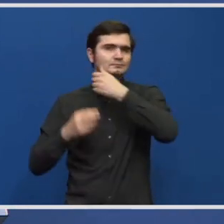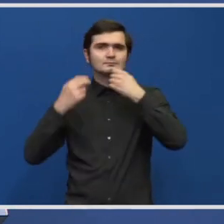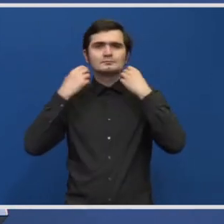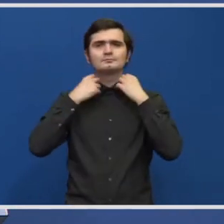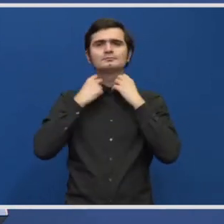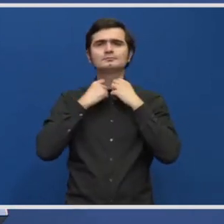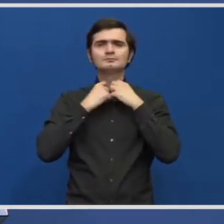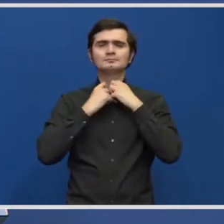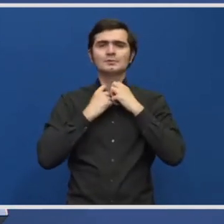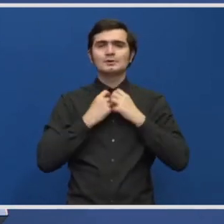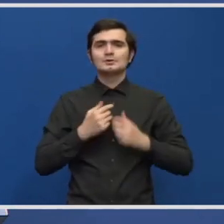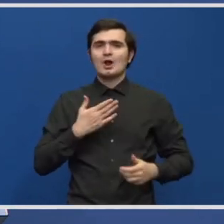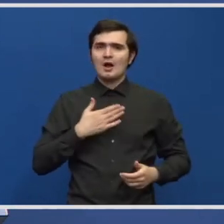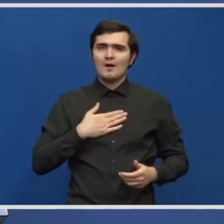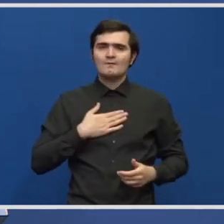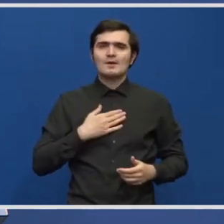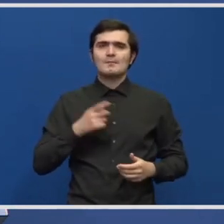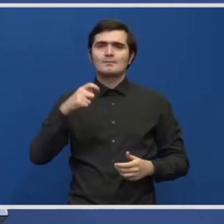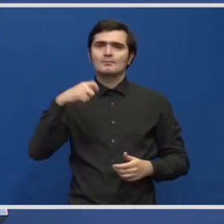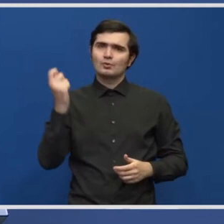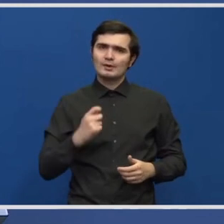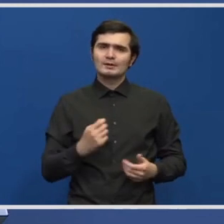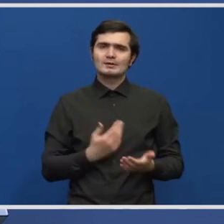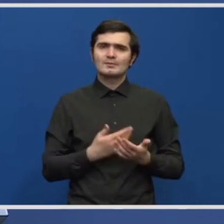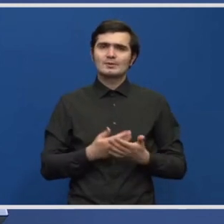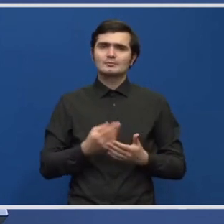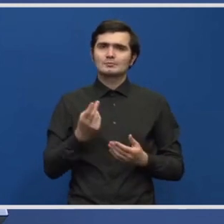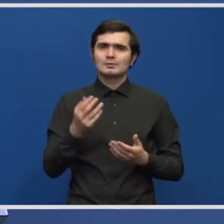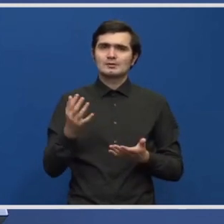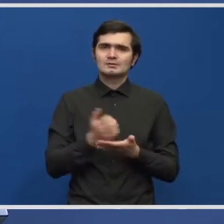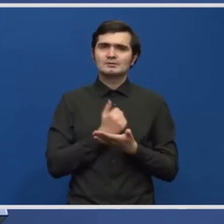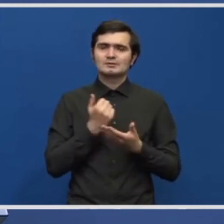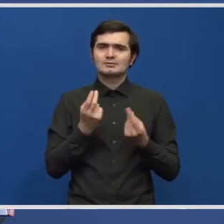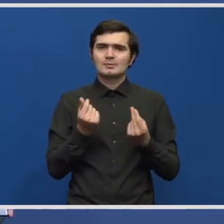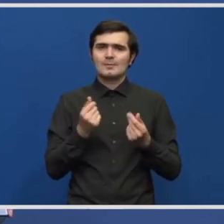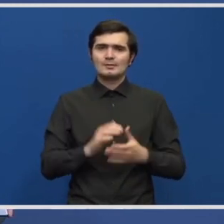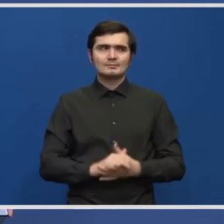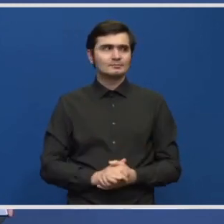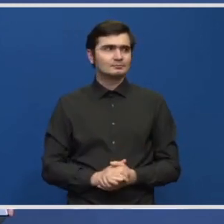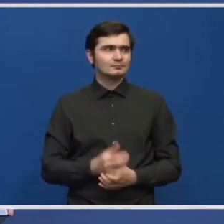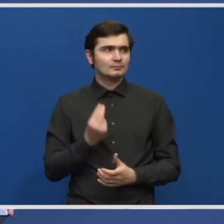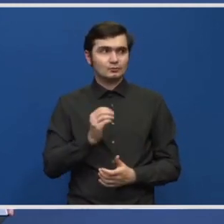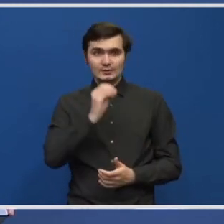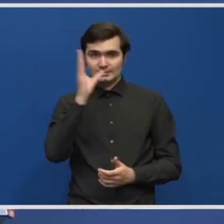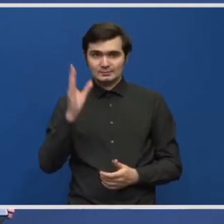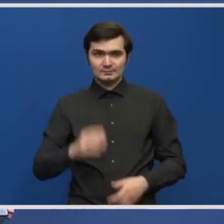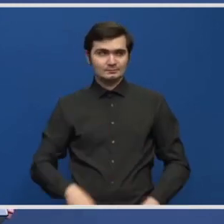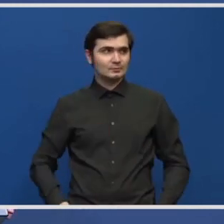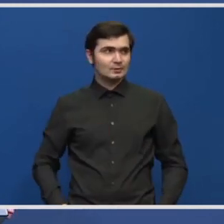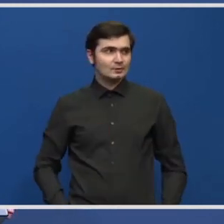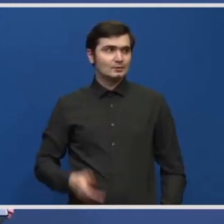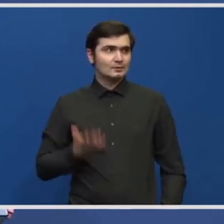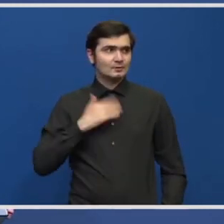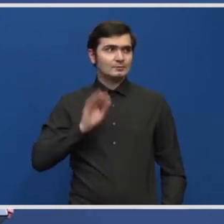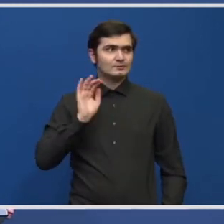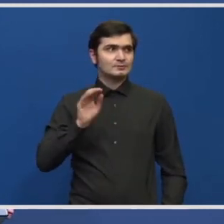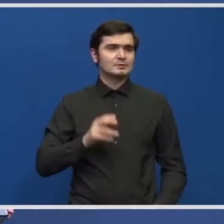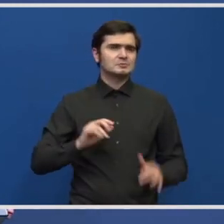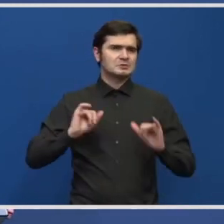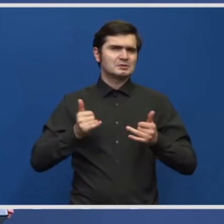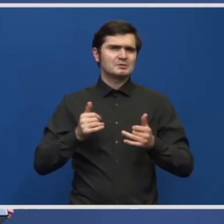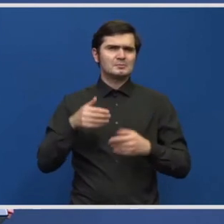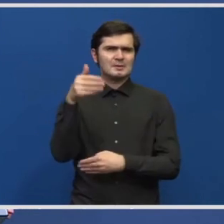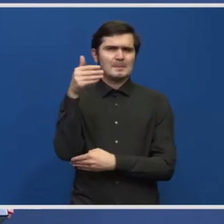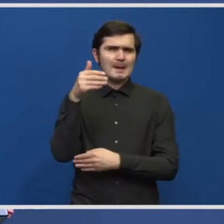și să avem proiectele care să tragă acești bani. Bună ziua, Alexandru Vledescu, Antena 3. Vreau să vă întreb ce se mai întâmplă la